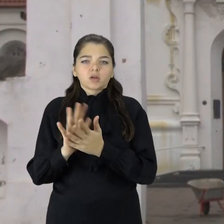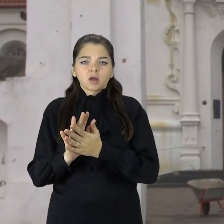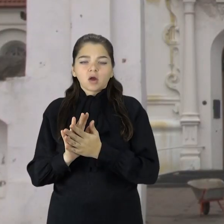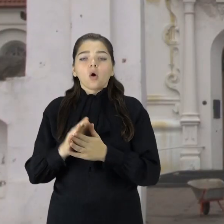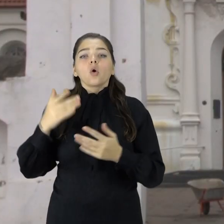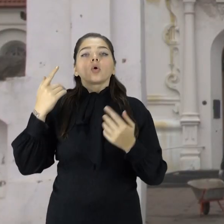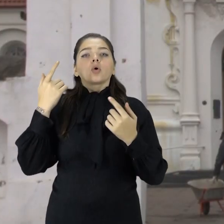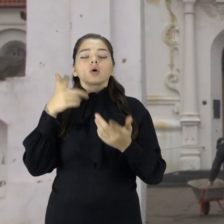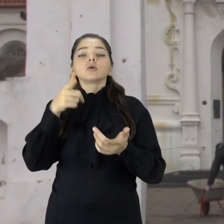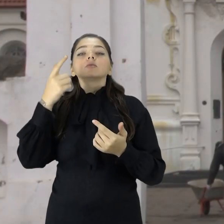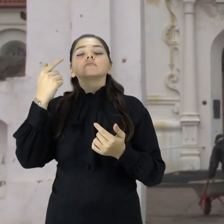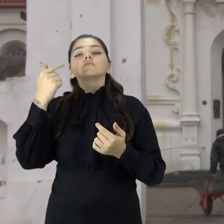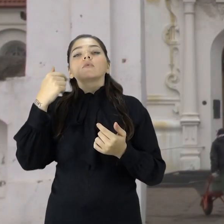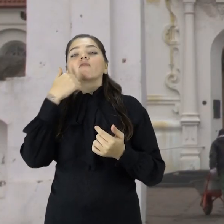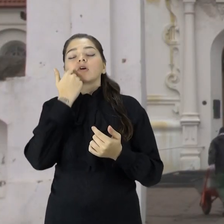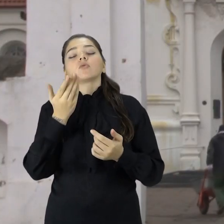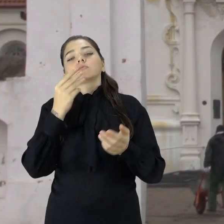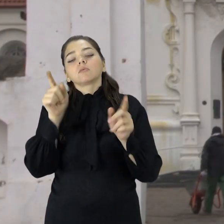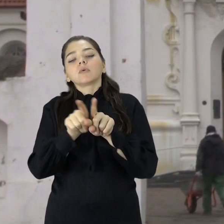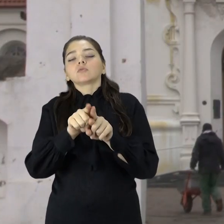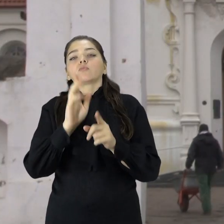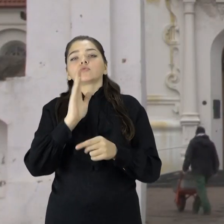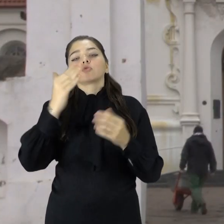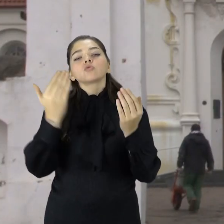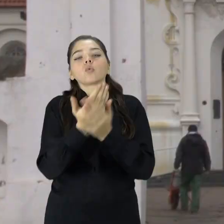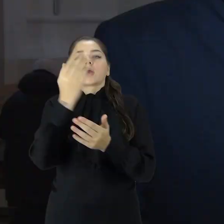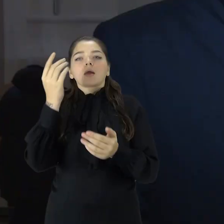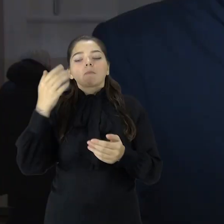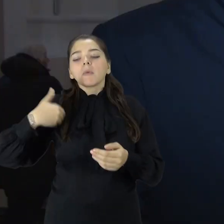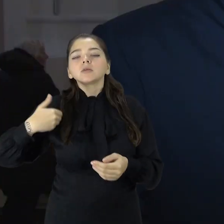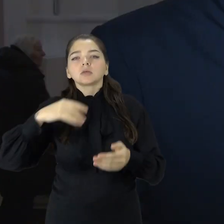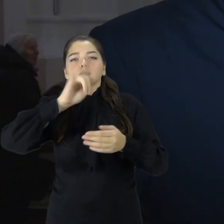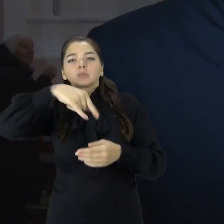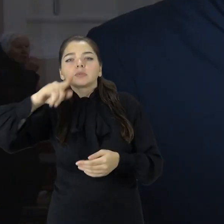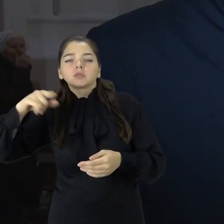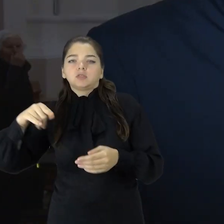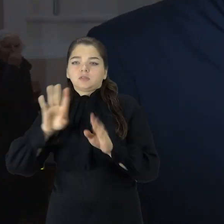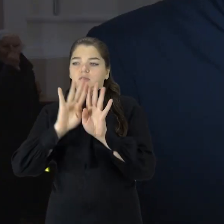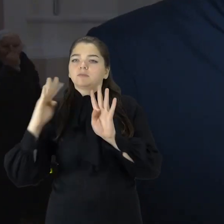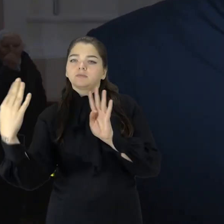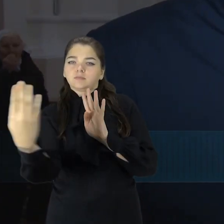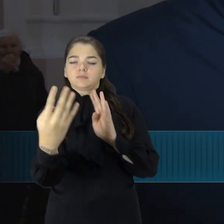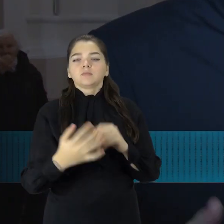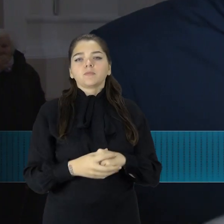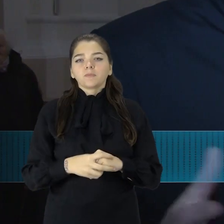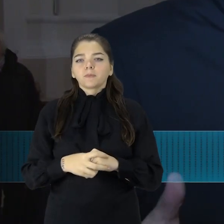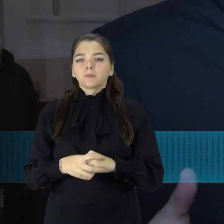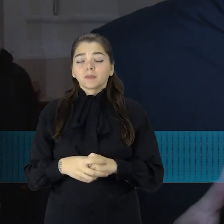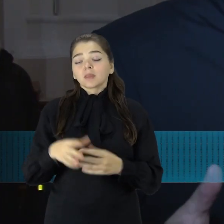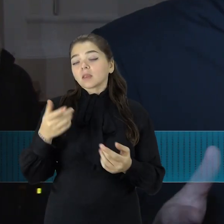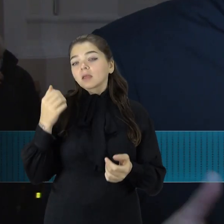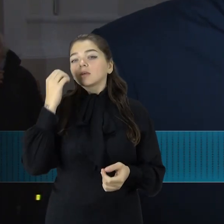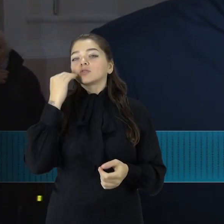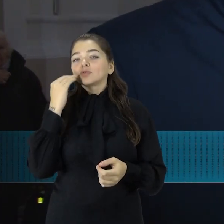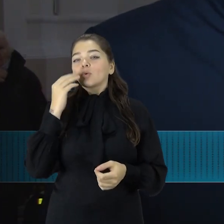turėtų atgauti savo baltą į spūdingą vaizdą. Netas baltumas šiauliams turbūt nesvetimas, jis visada kaip balta